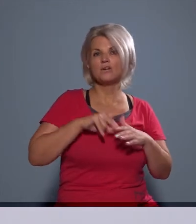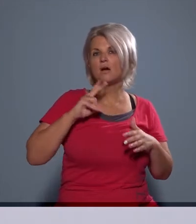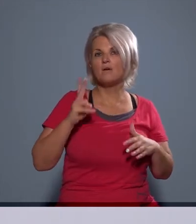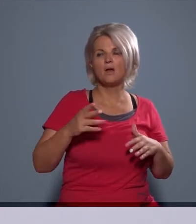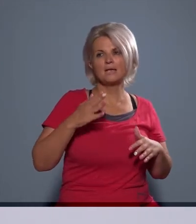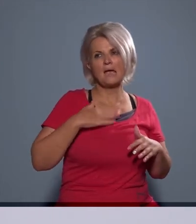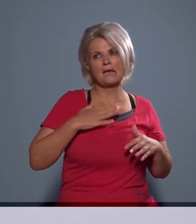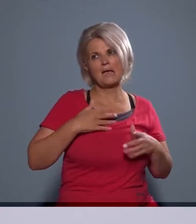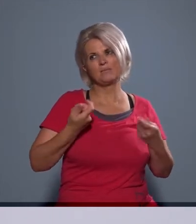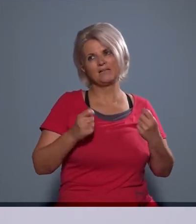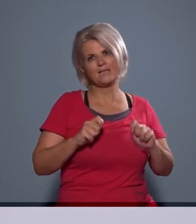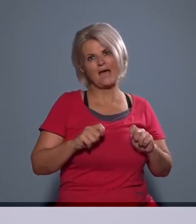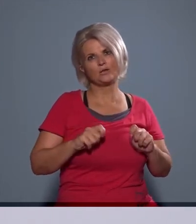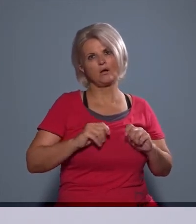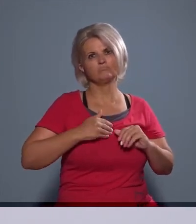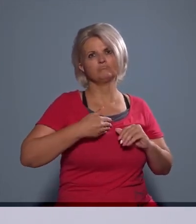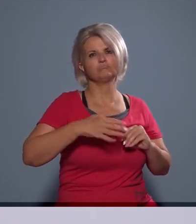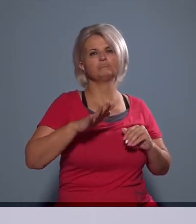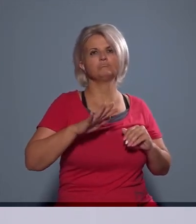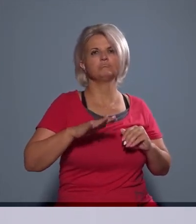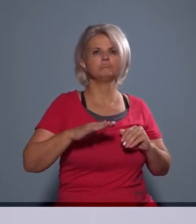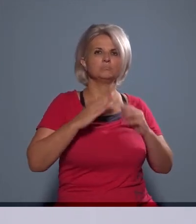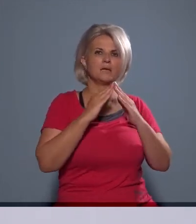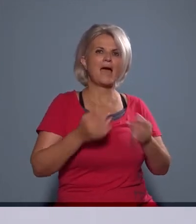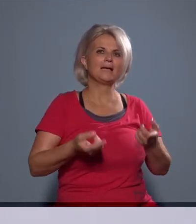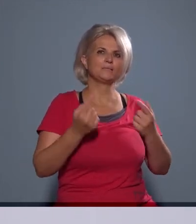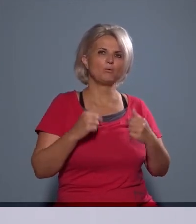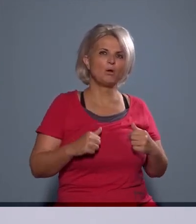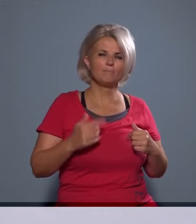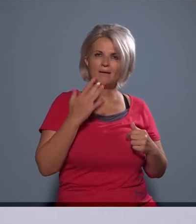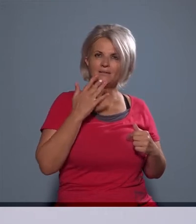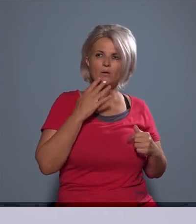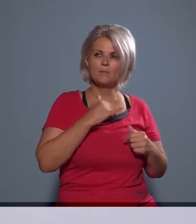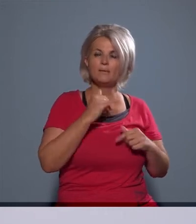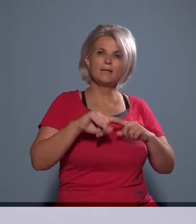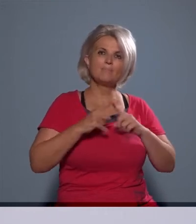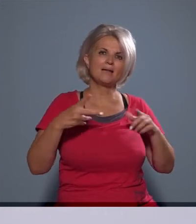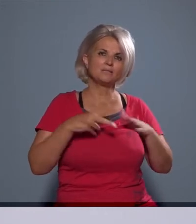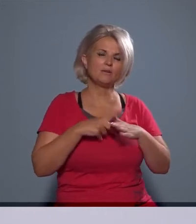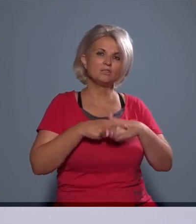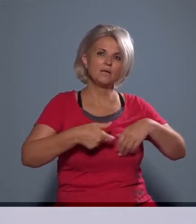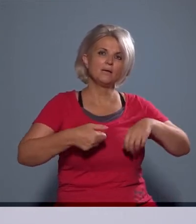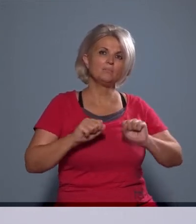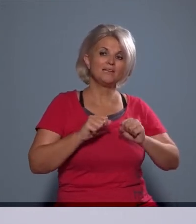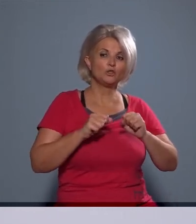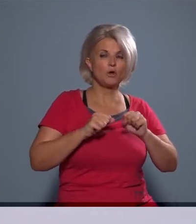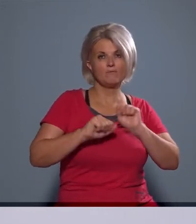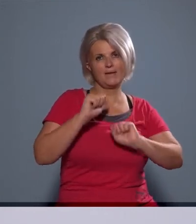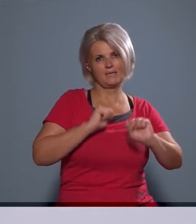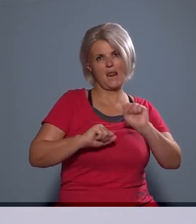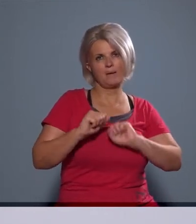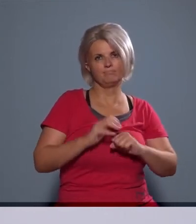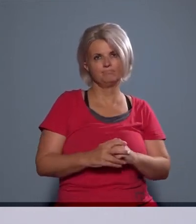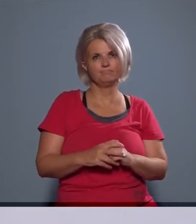engem kizárnak egy ingatlamból, ez a legklasszikusabb formája talán, de minden más zavarás is a birtokvédelem körébe tud tartozni.